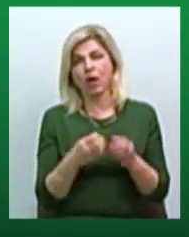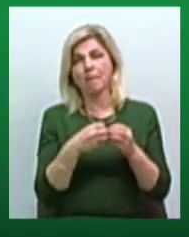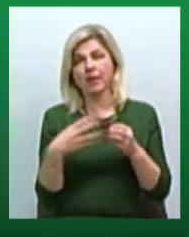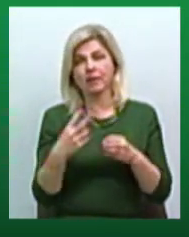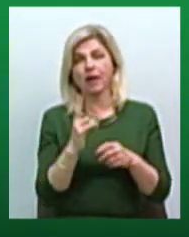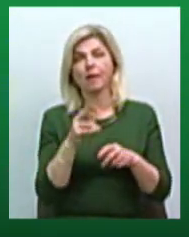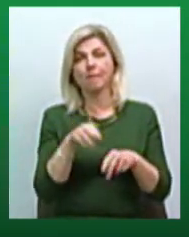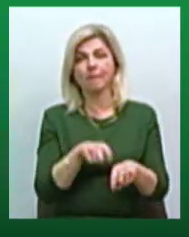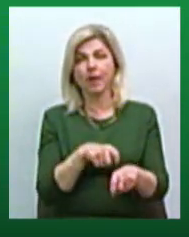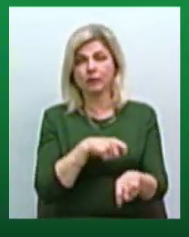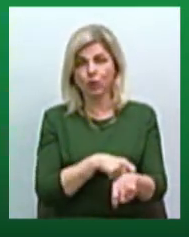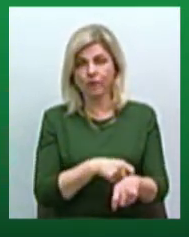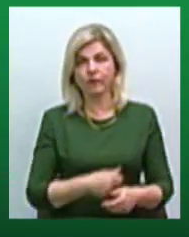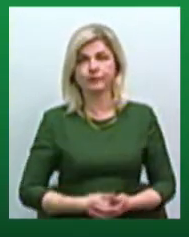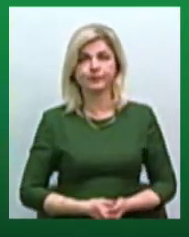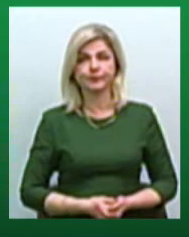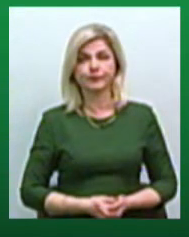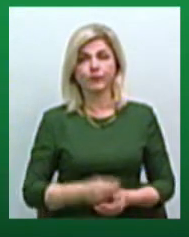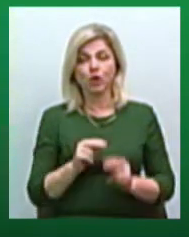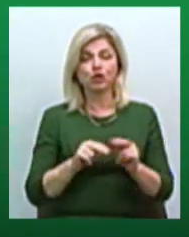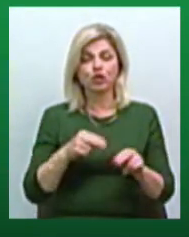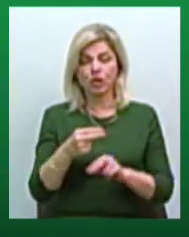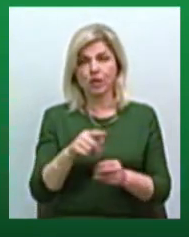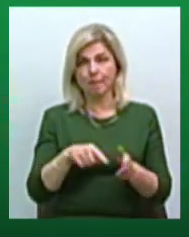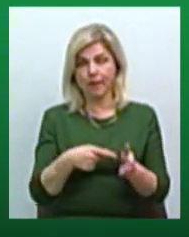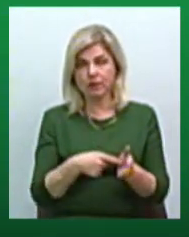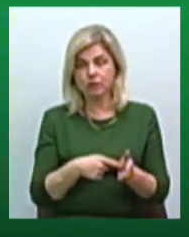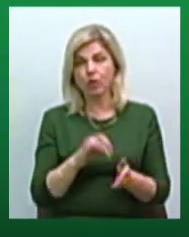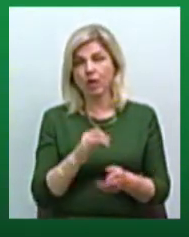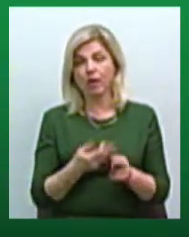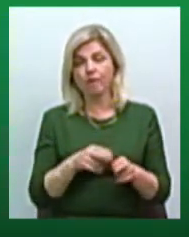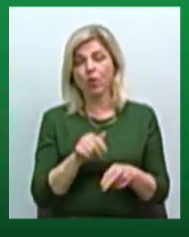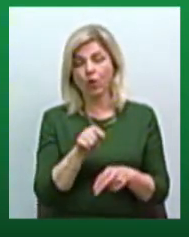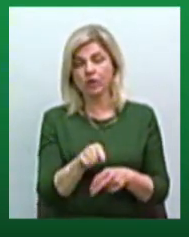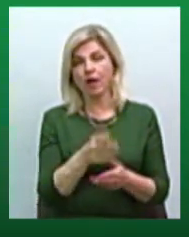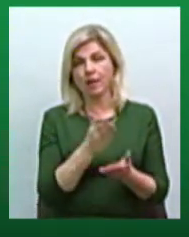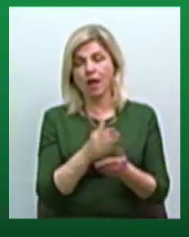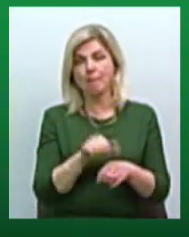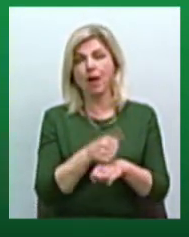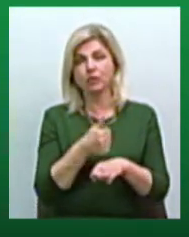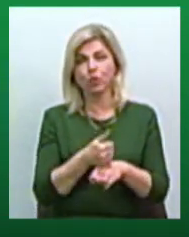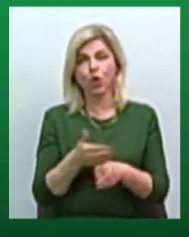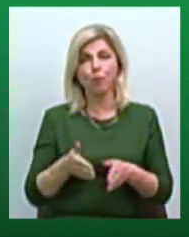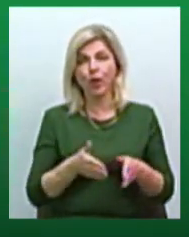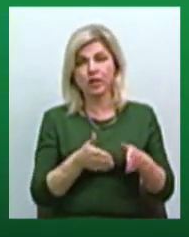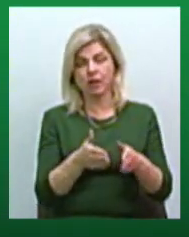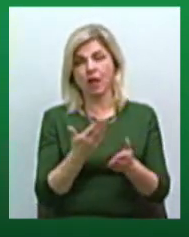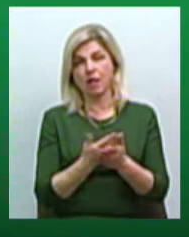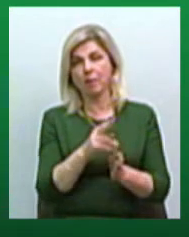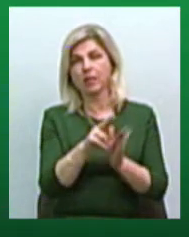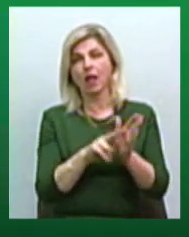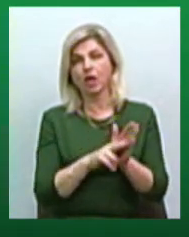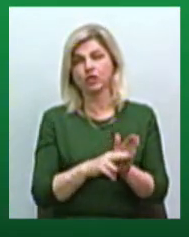км вона йде через місто, і вона є основною магістралю, але вона належить, наприклад, державі.